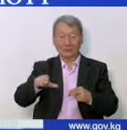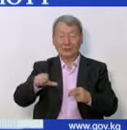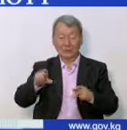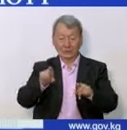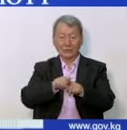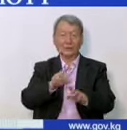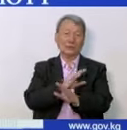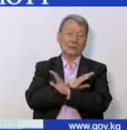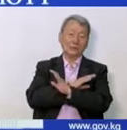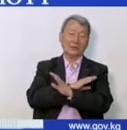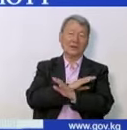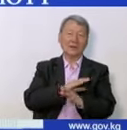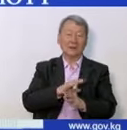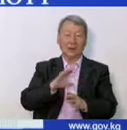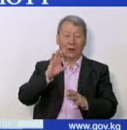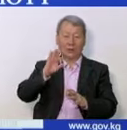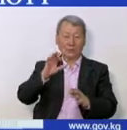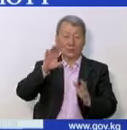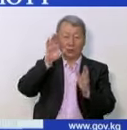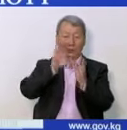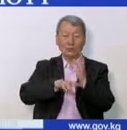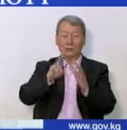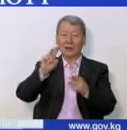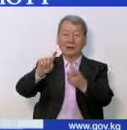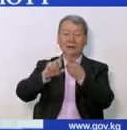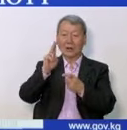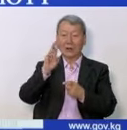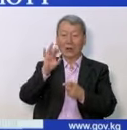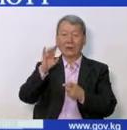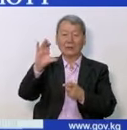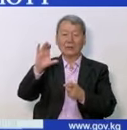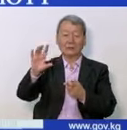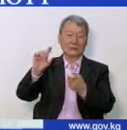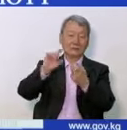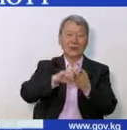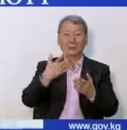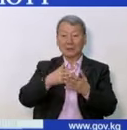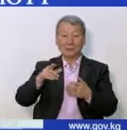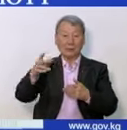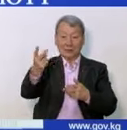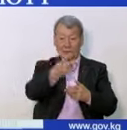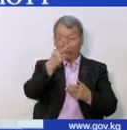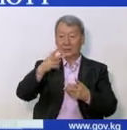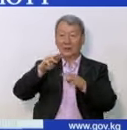скончалась от осложнений COVID-19. Министерство здравоохранения